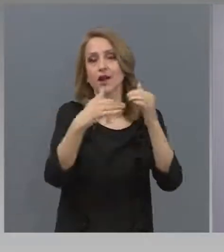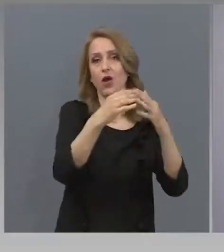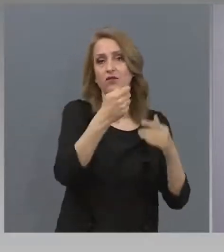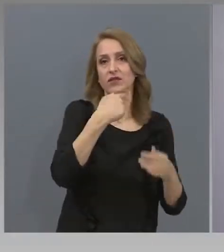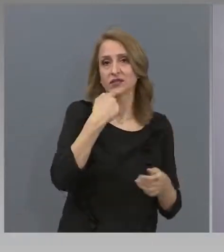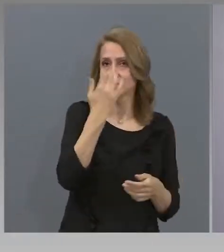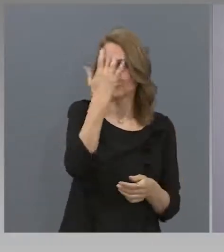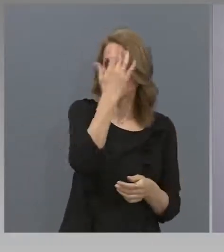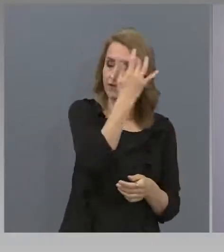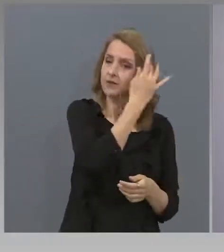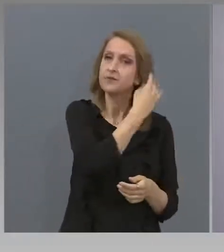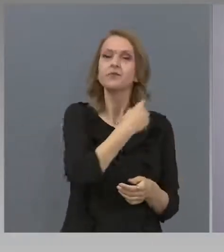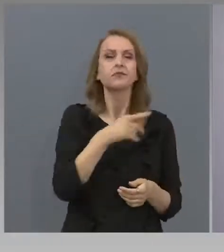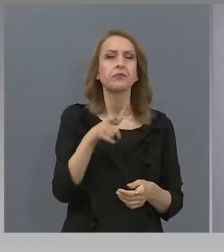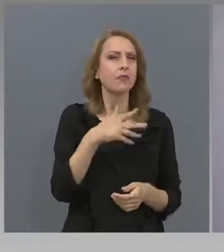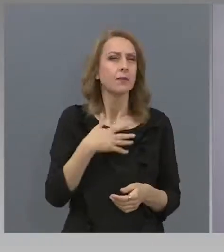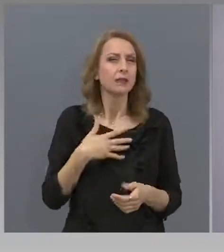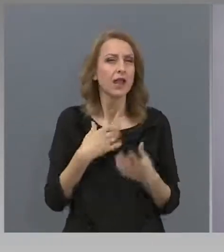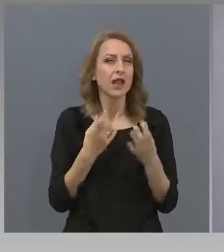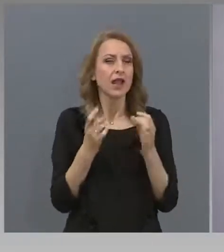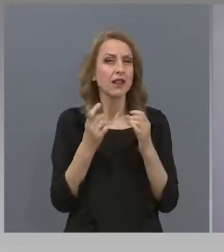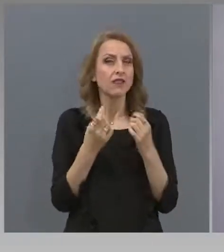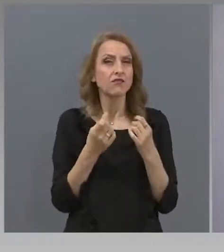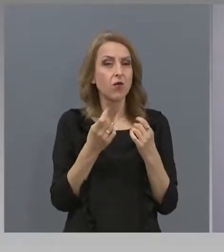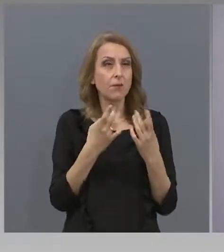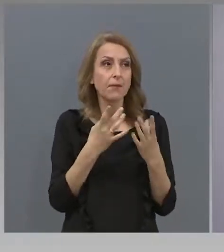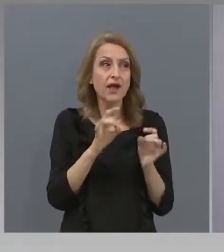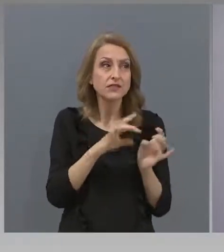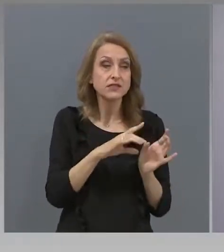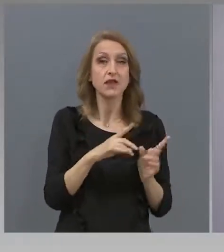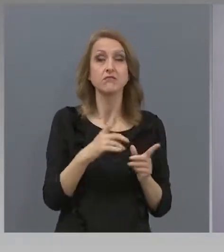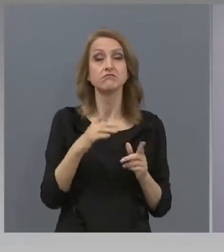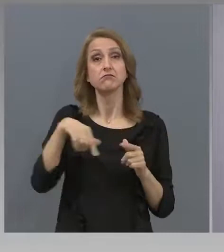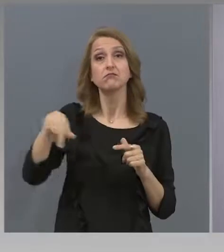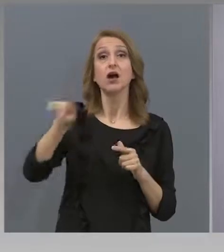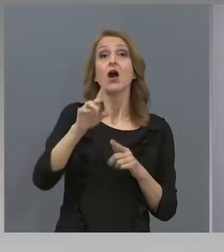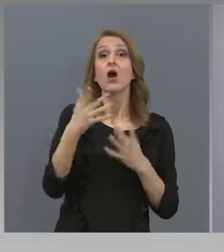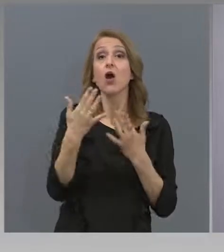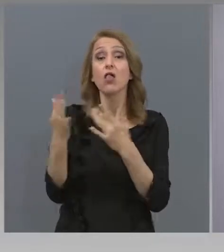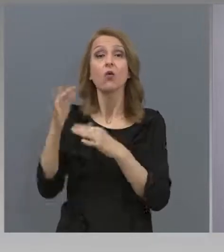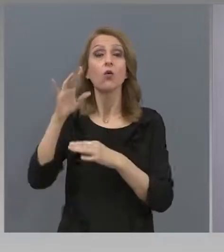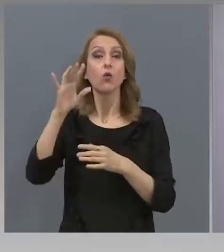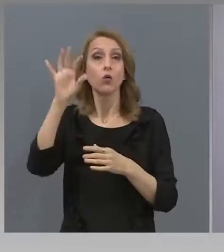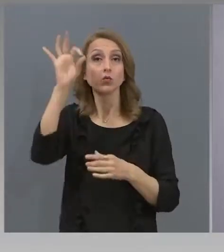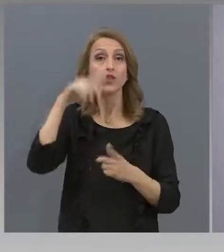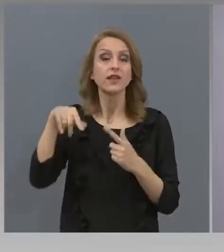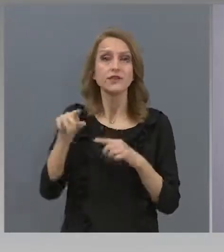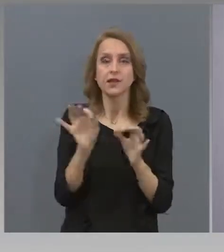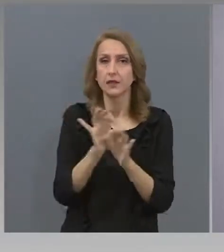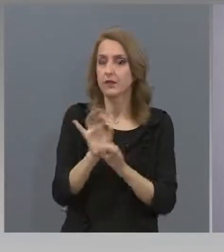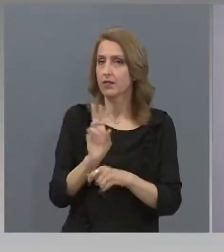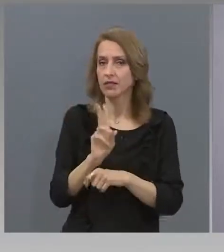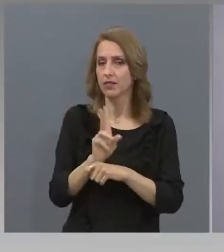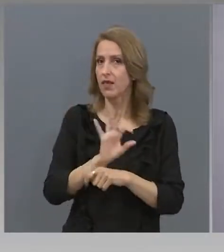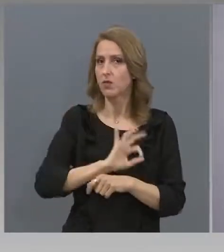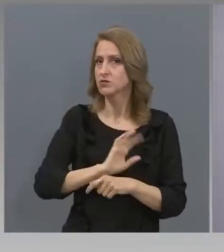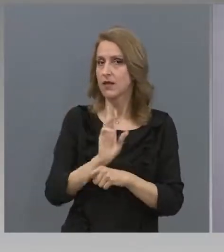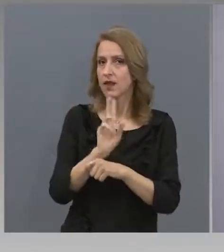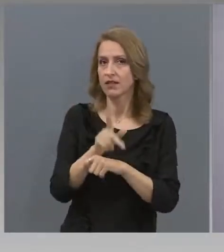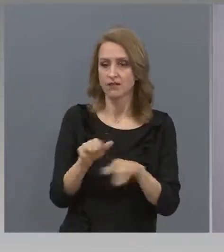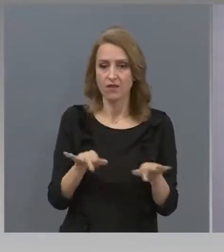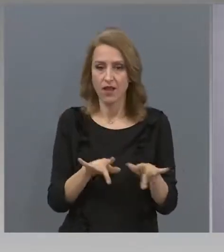от учениците не са успели да участват ефективно или пък изобщо в електронното обучение? И в кои области ни на България са те?